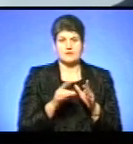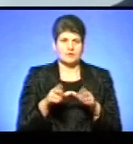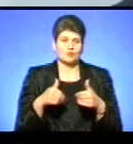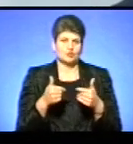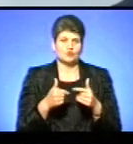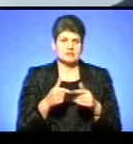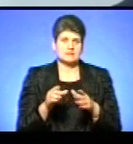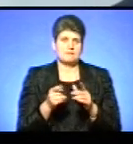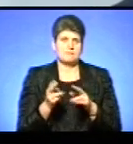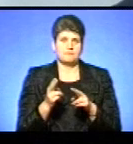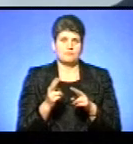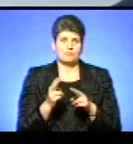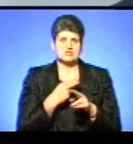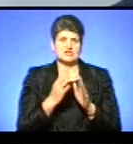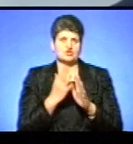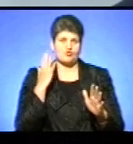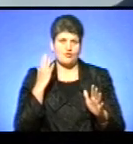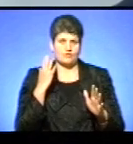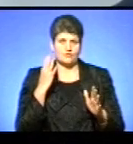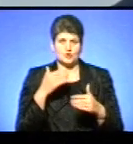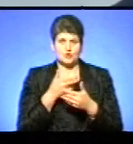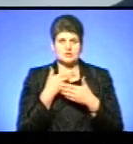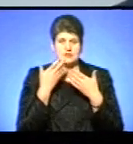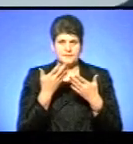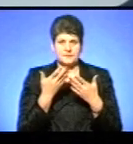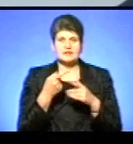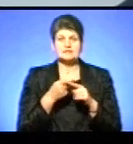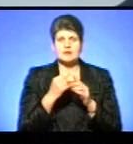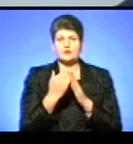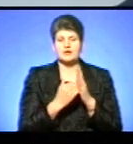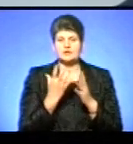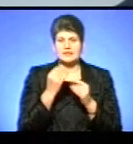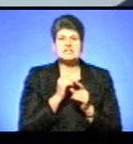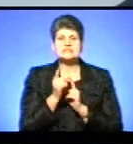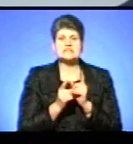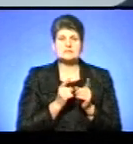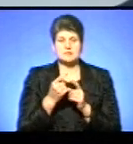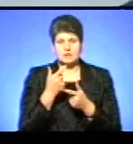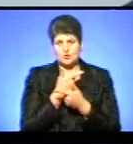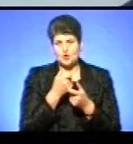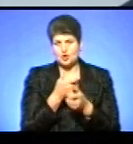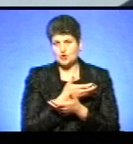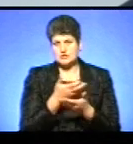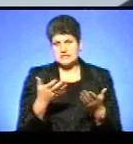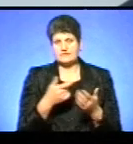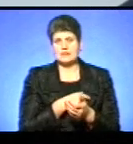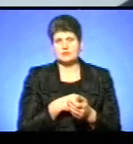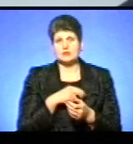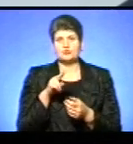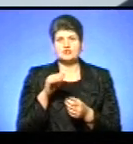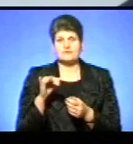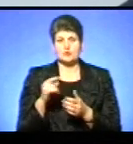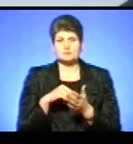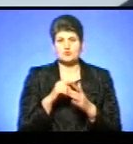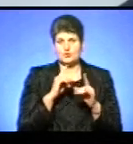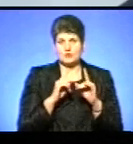За порядок денний, який я зачитав, зі змінами, які оголосив депутат Почаївської міської